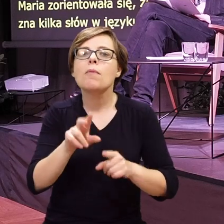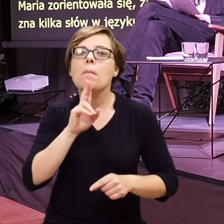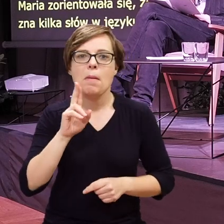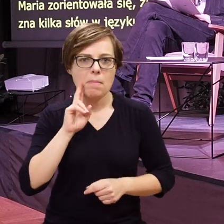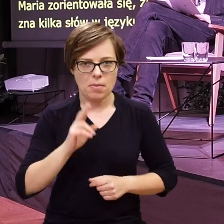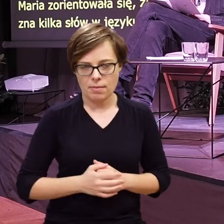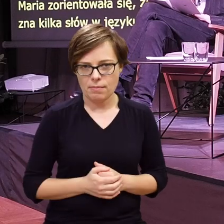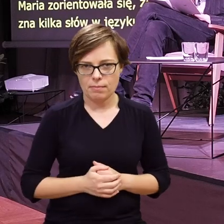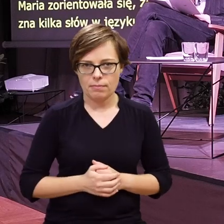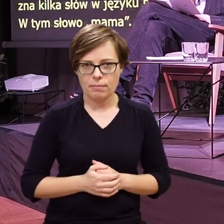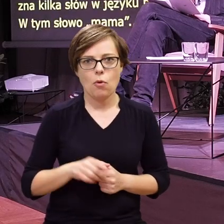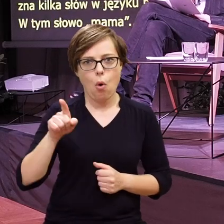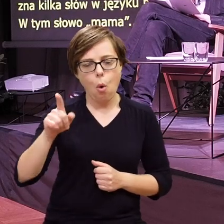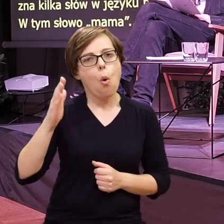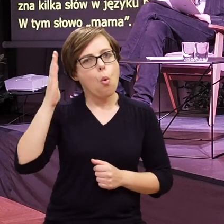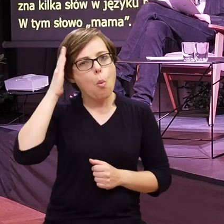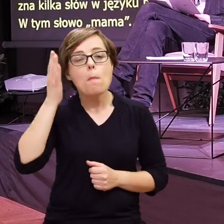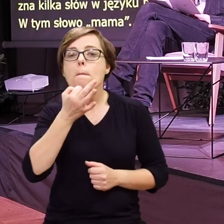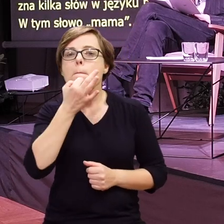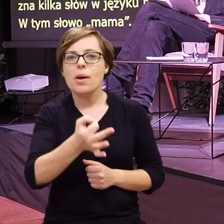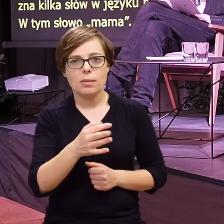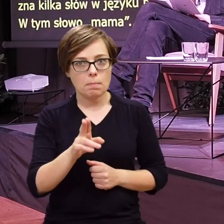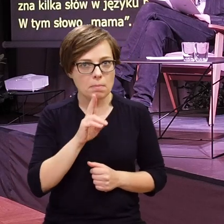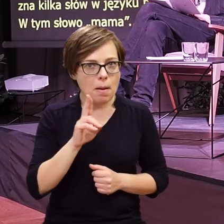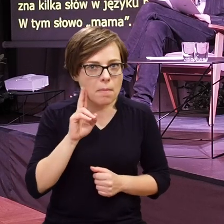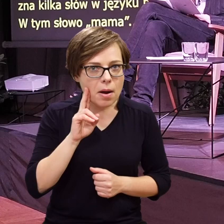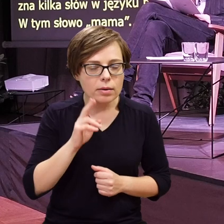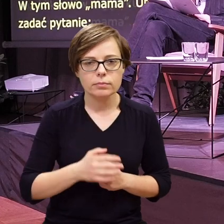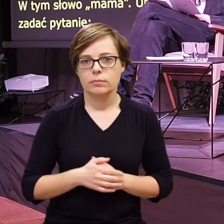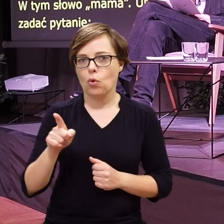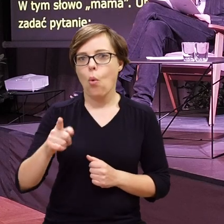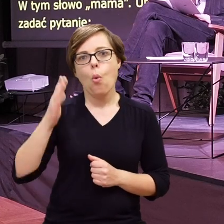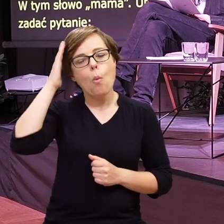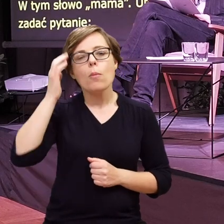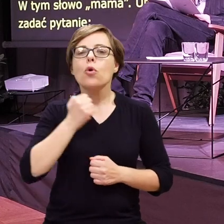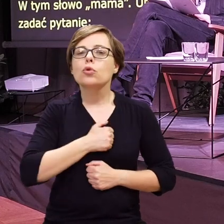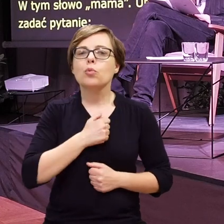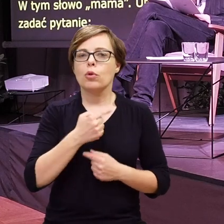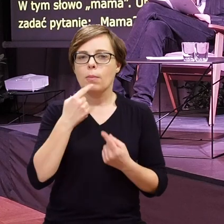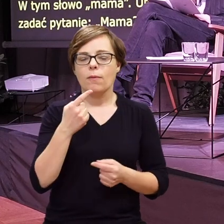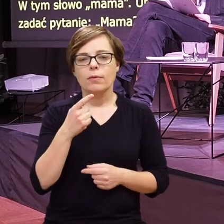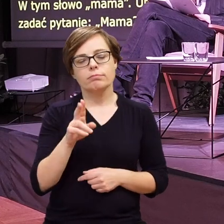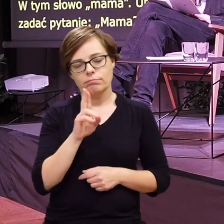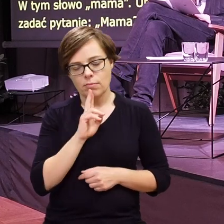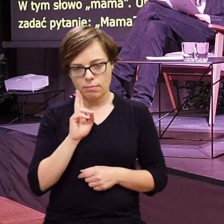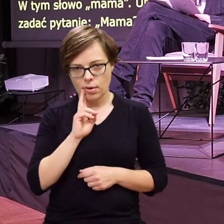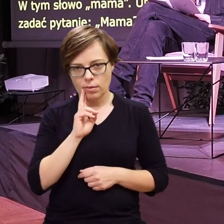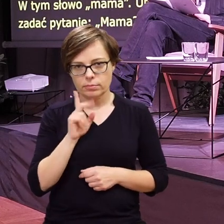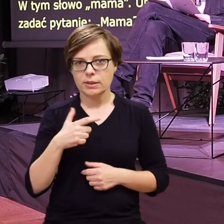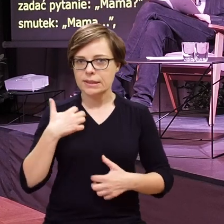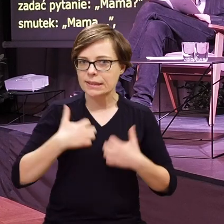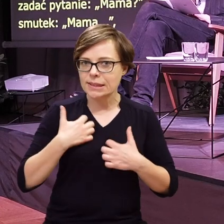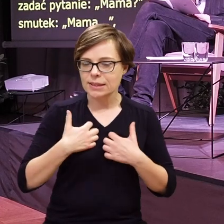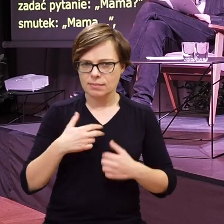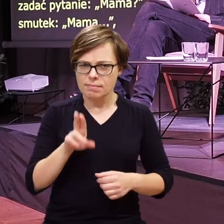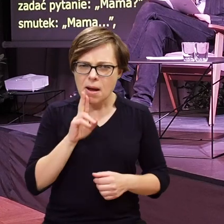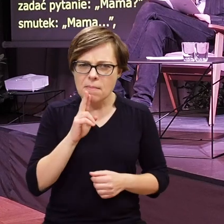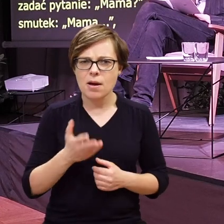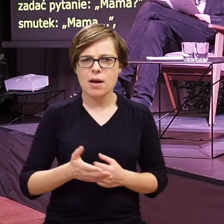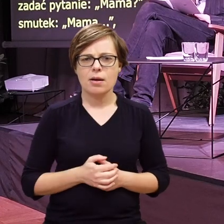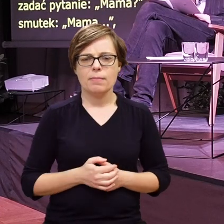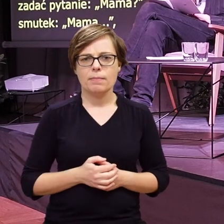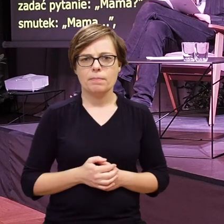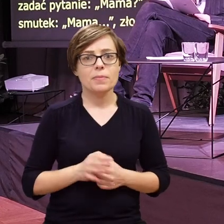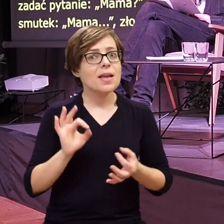słowo mama. Umiał nim zadać pytanie. Mama? Wyrazić smutek. Mama. Złość.